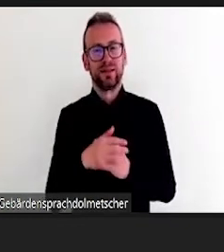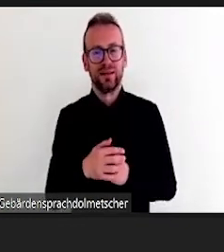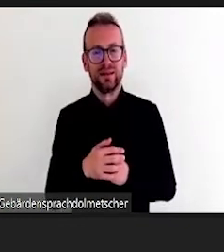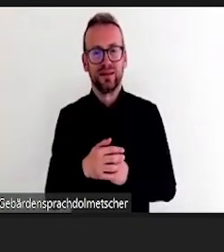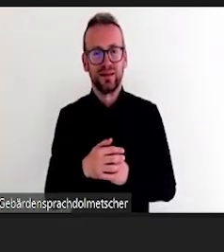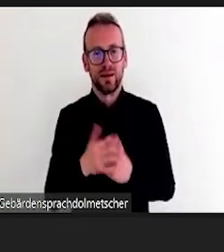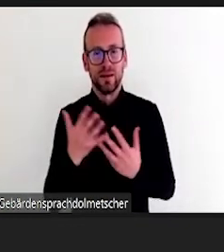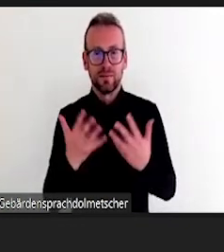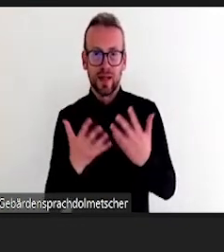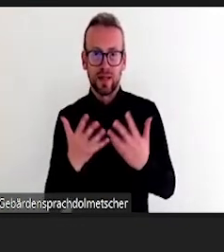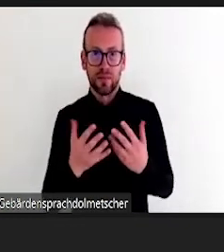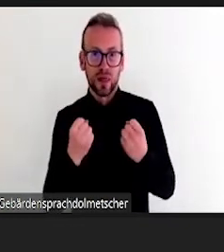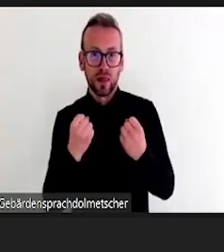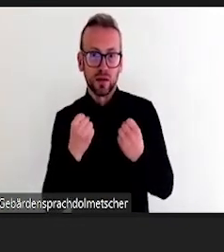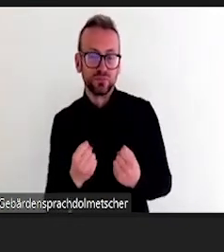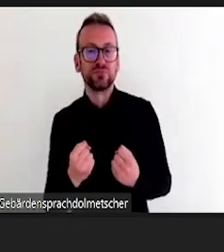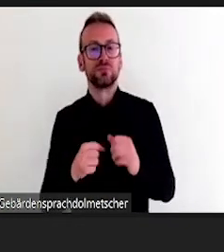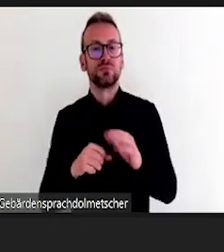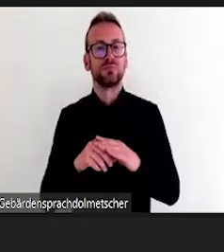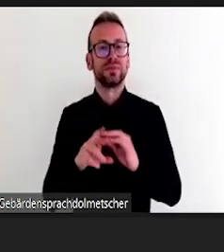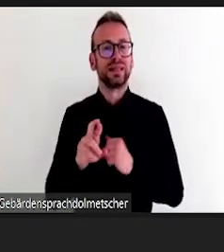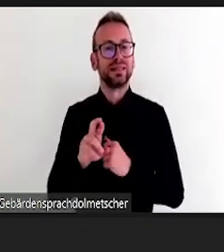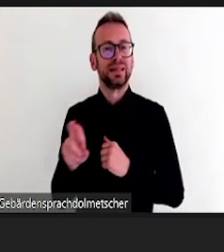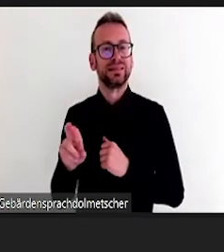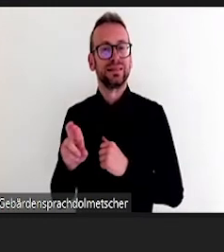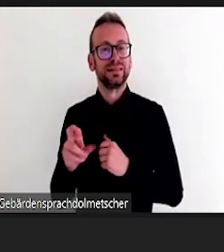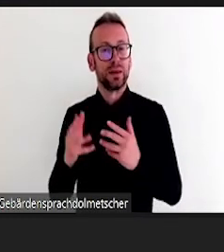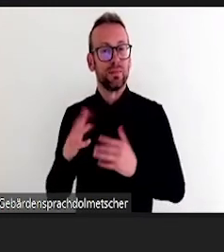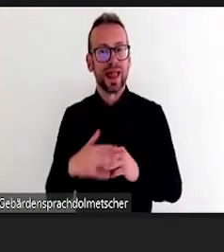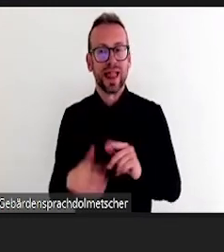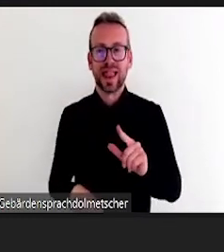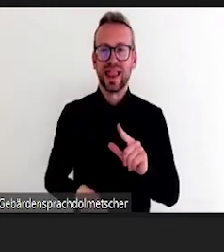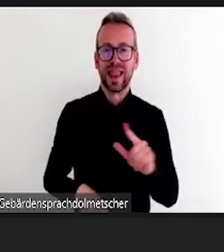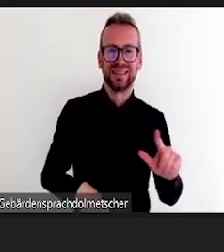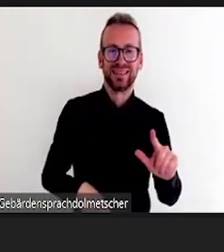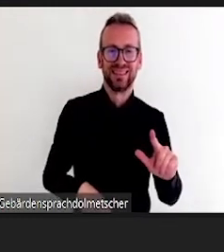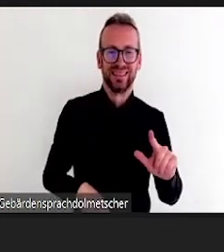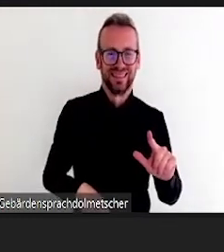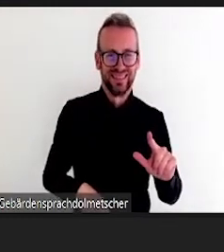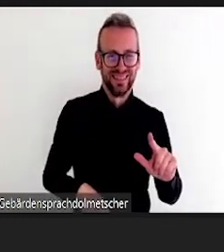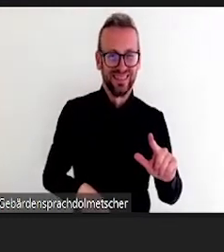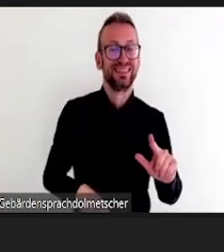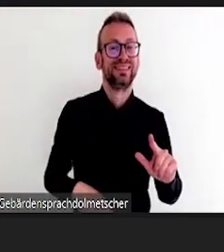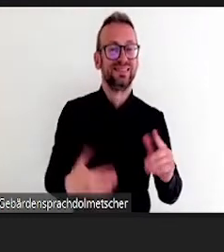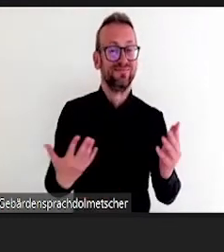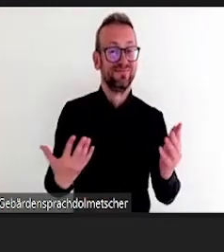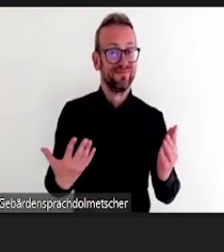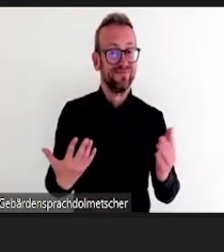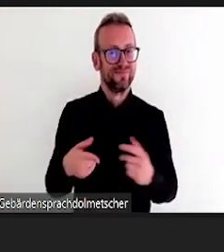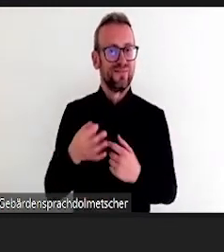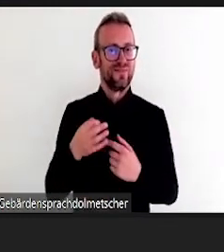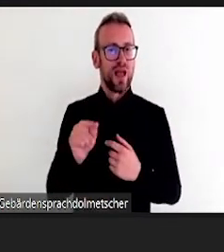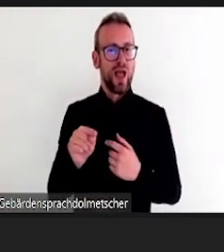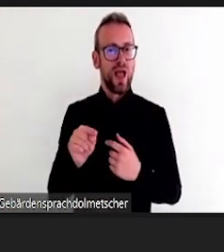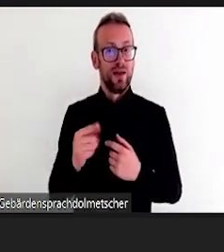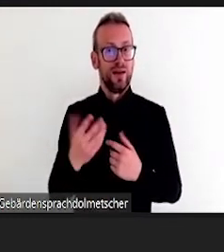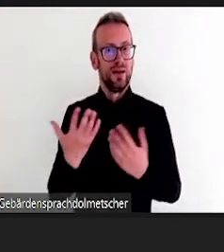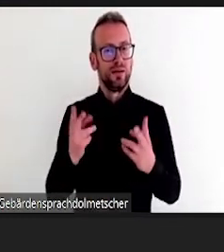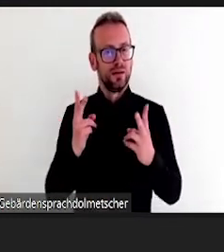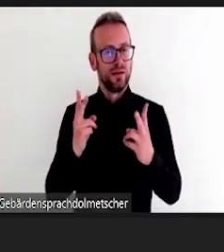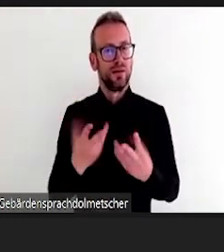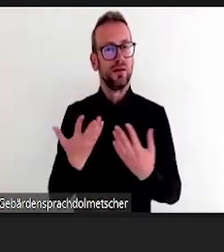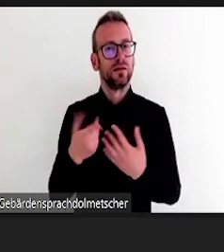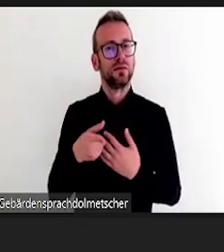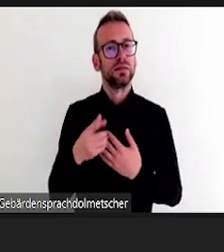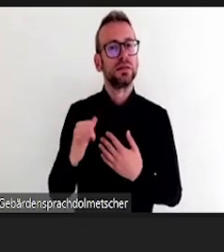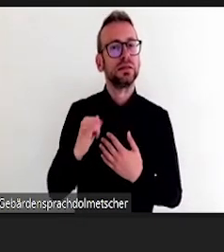Denen ist das aber bei der Zusammenarbeit an diesem Logo aufgefallen. Und die haben dann diese Hände abgebildet und mit den Farben kann man